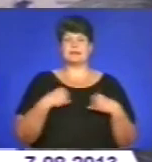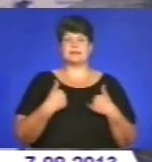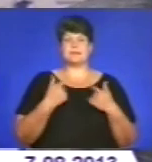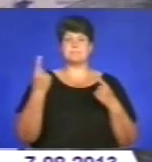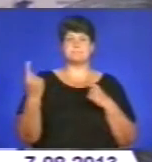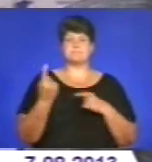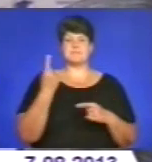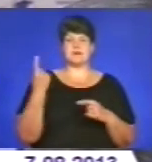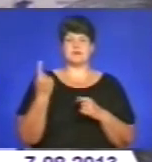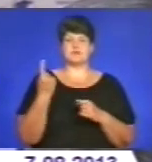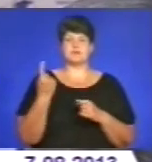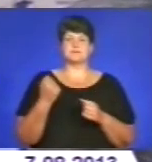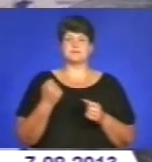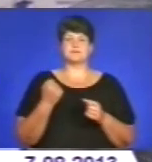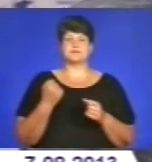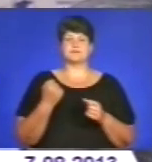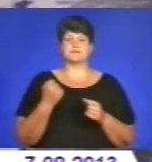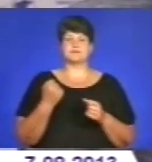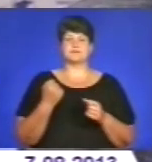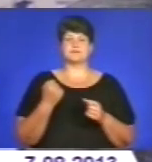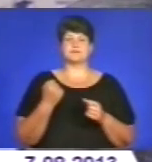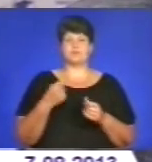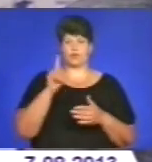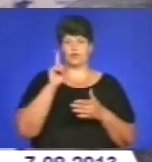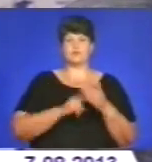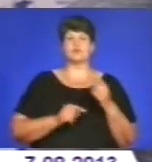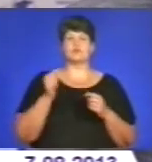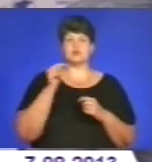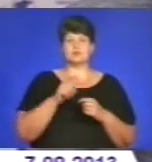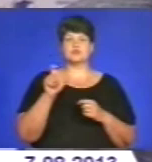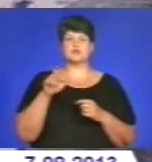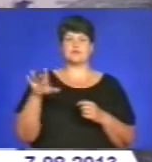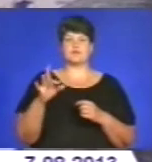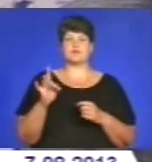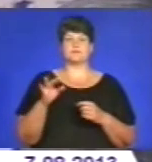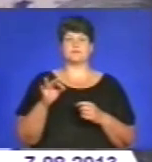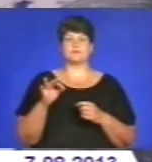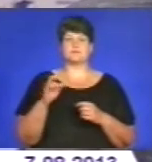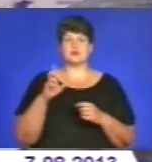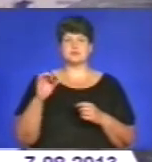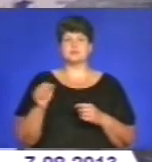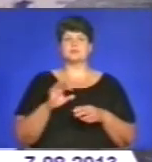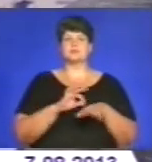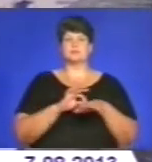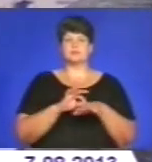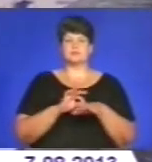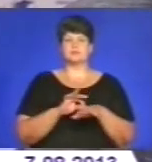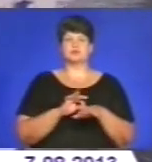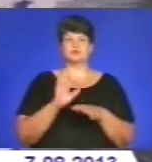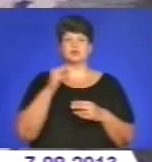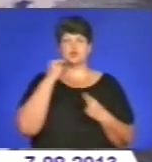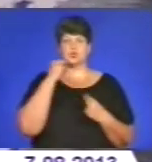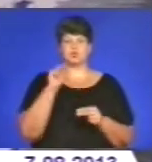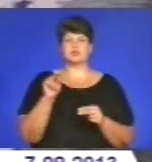першу вваженість, що Євробаскет 15 пройде теж, стане один з